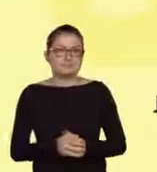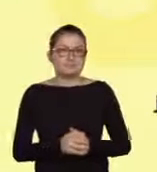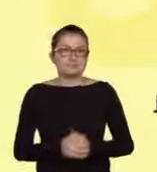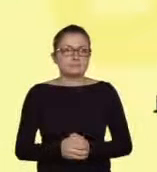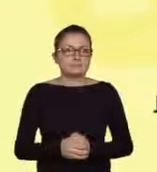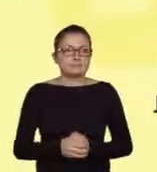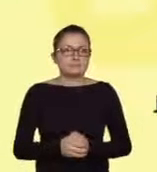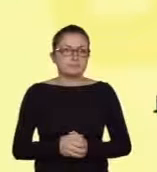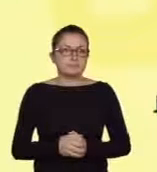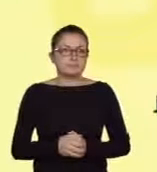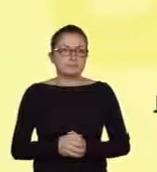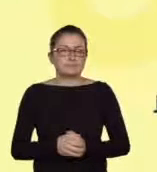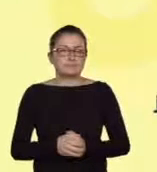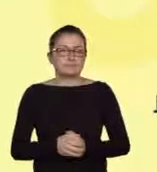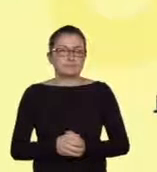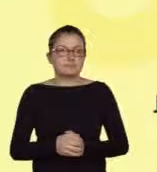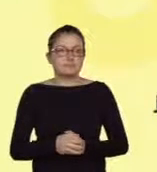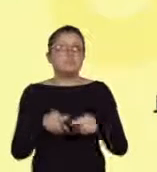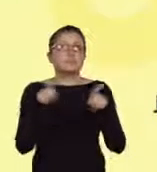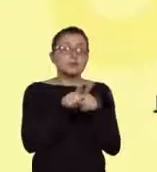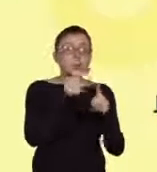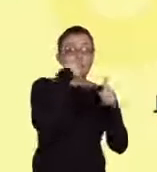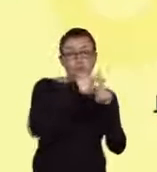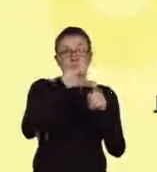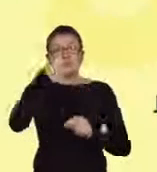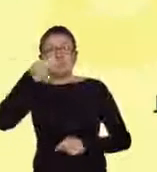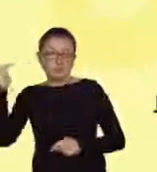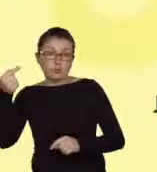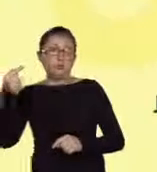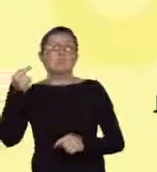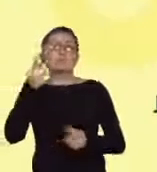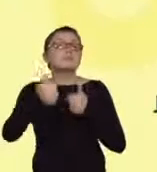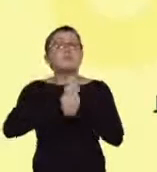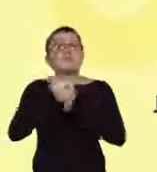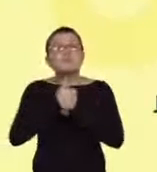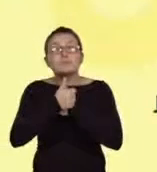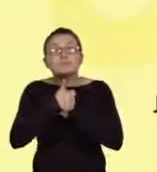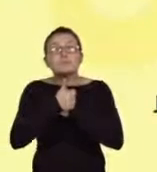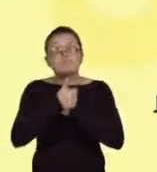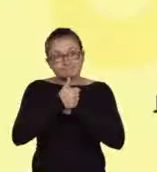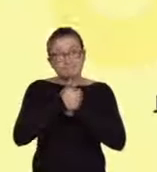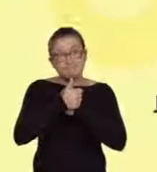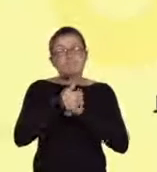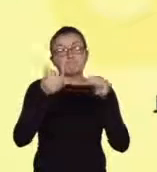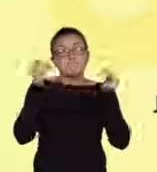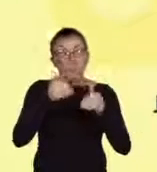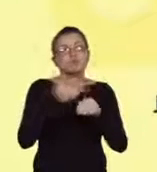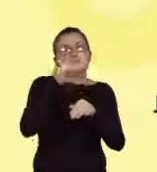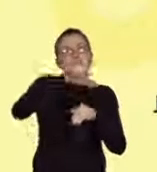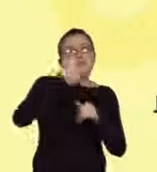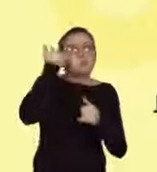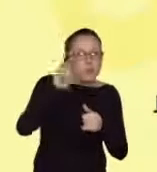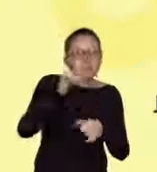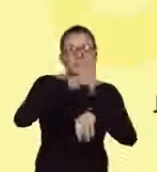jednak strony, obydwa rodzaje wyniku mogą być spowodowane pewnymi błędami popełnionymi w laboratorium. Z tego powodu